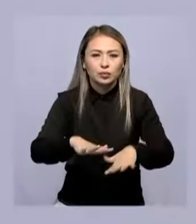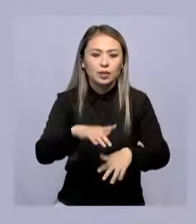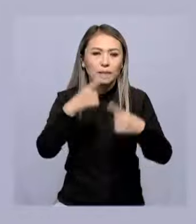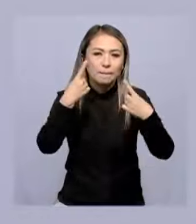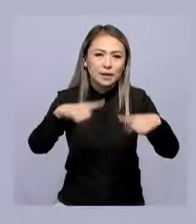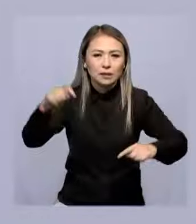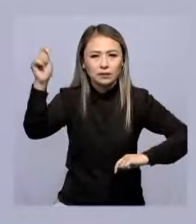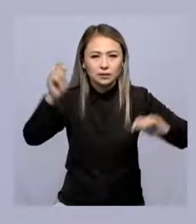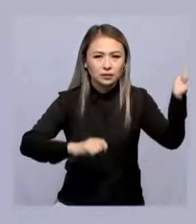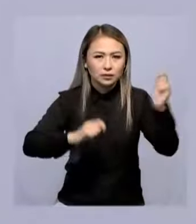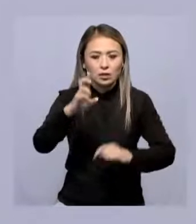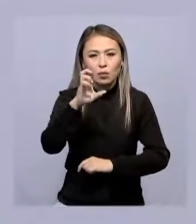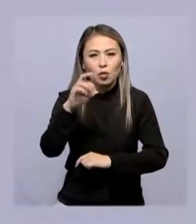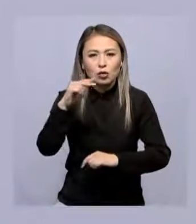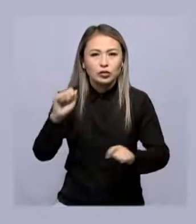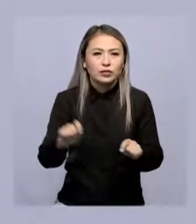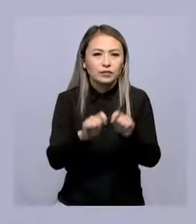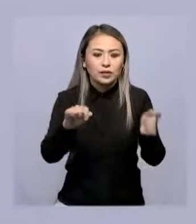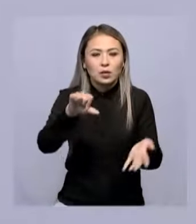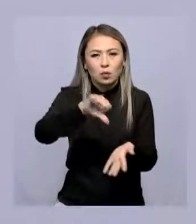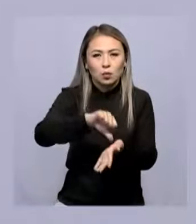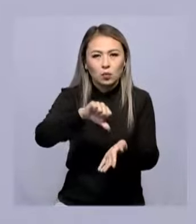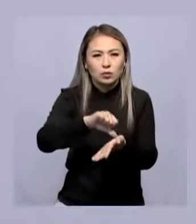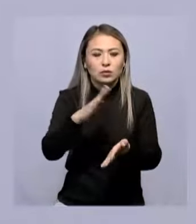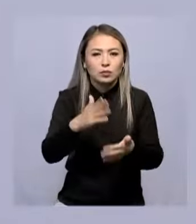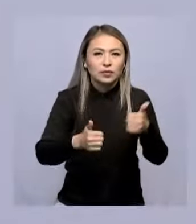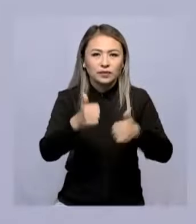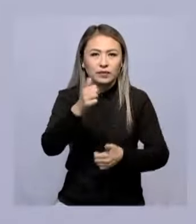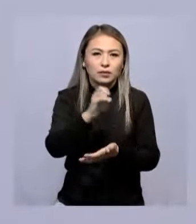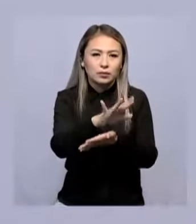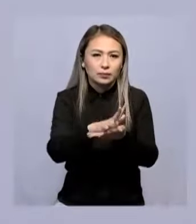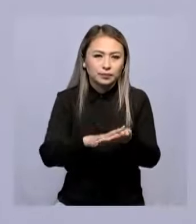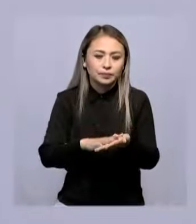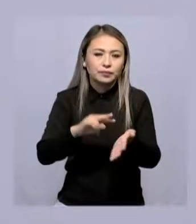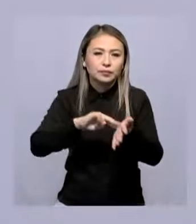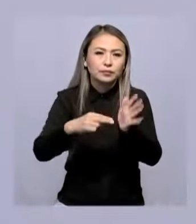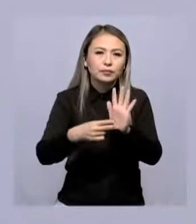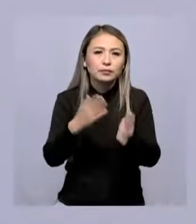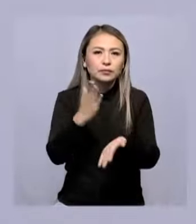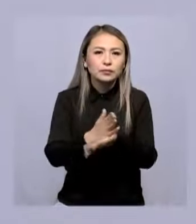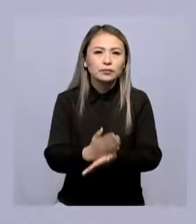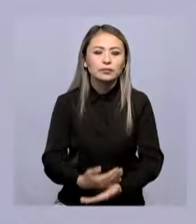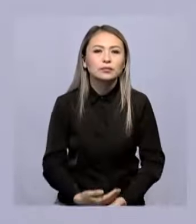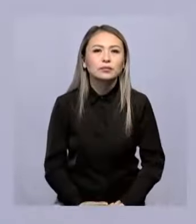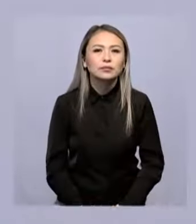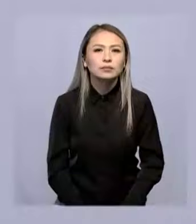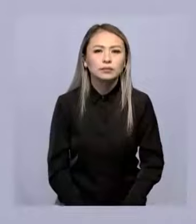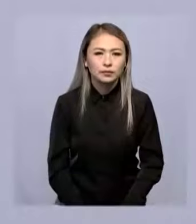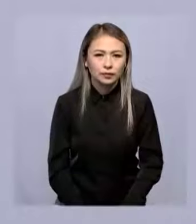басқа елдерінен келген Бочаашылардың қатсыуымен осындай жарысында өткізуді жоспарлап отырмыз.